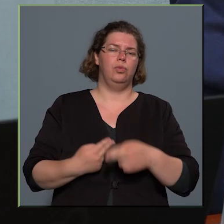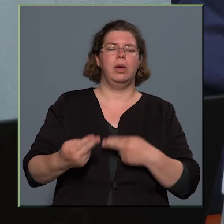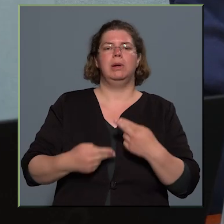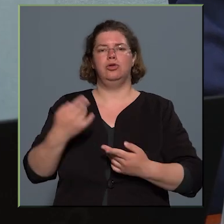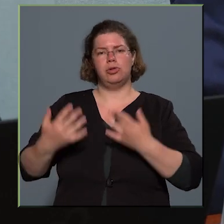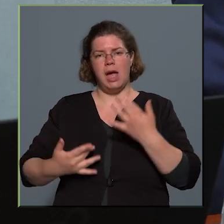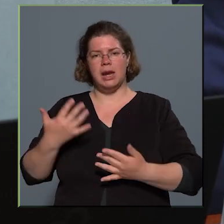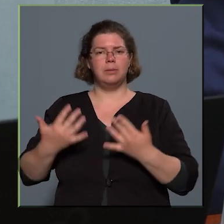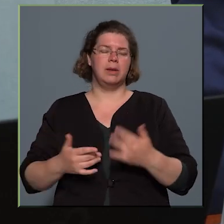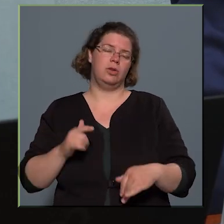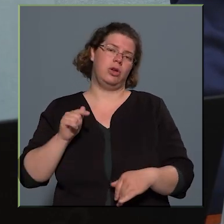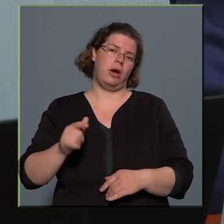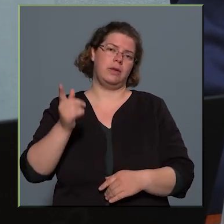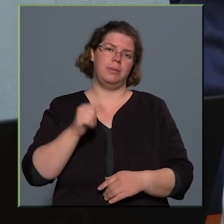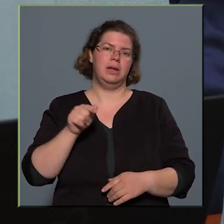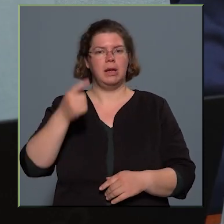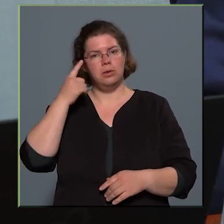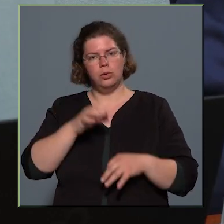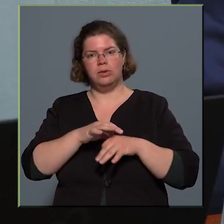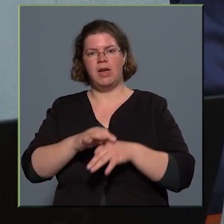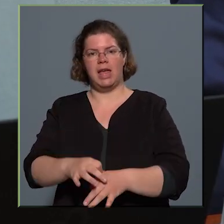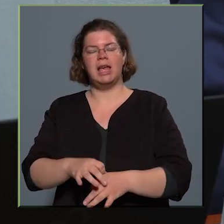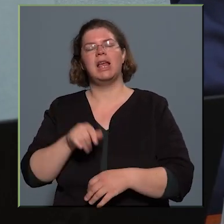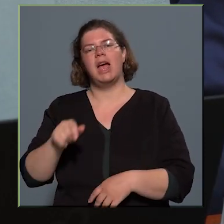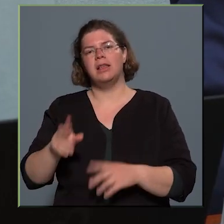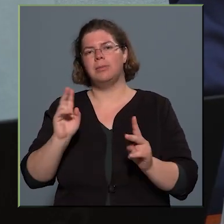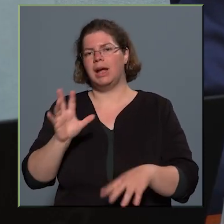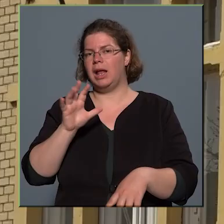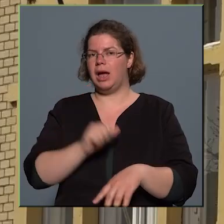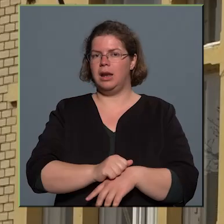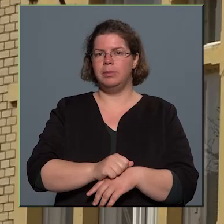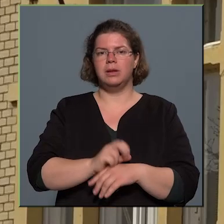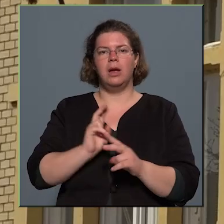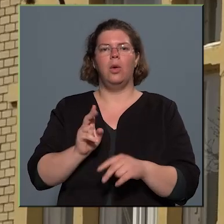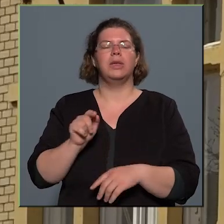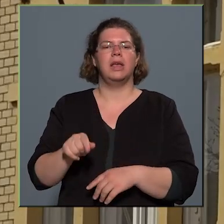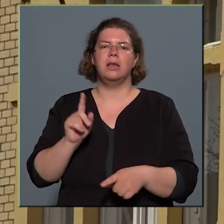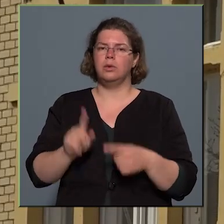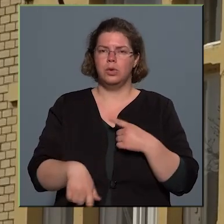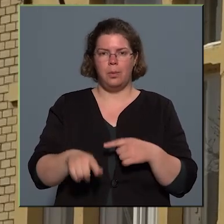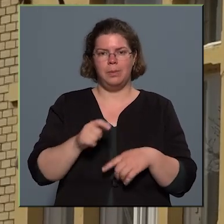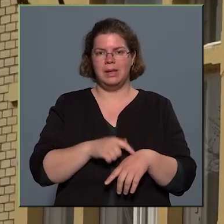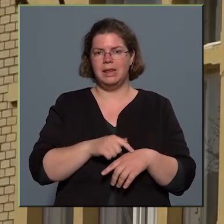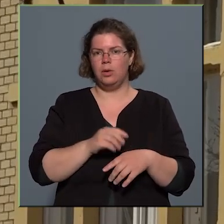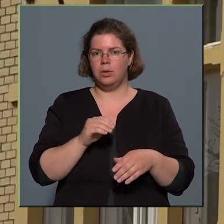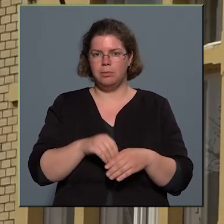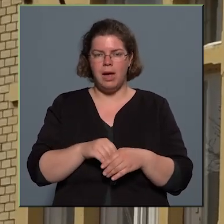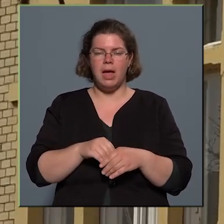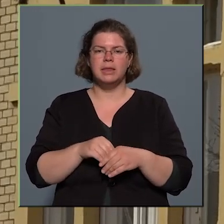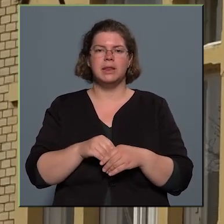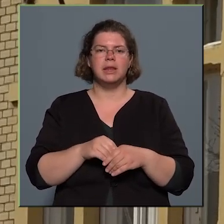eredményesség az, ami ide tud vezetni. Úgyhogy ezt meg kell állapítani, hogy ez az utóbbi időben ez